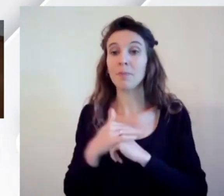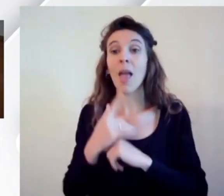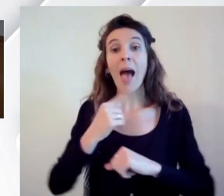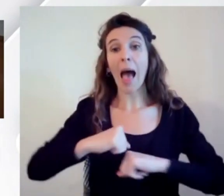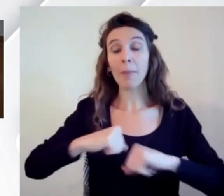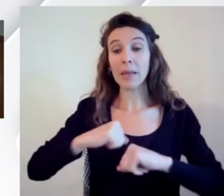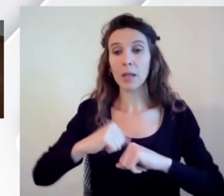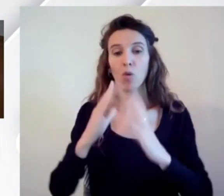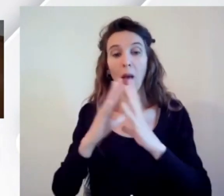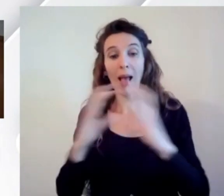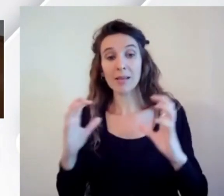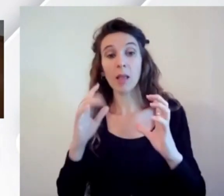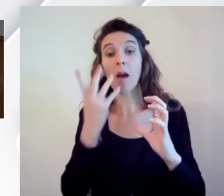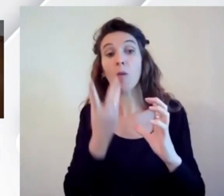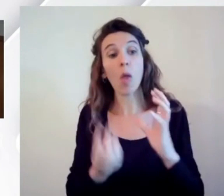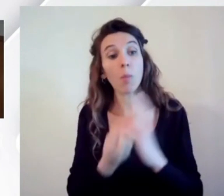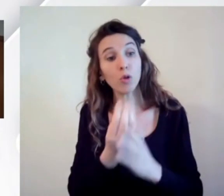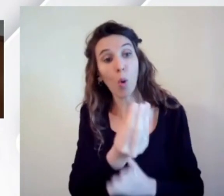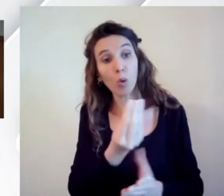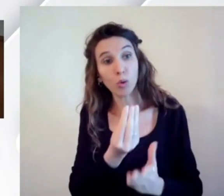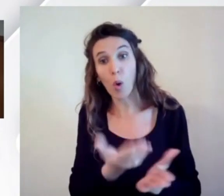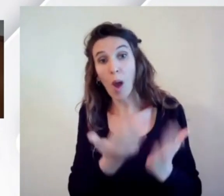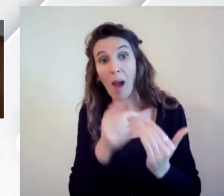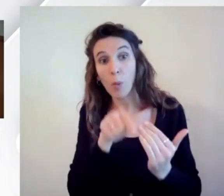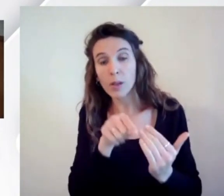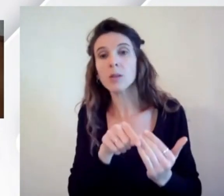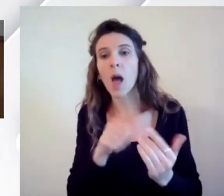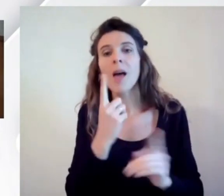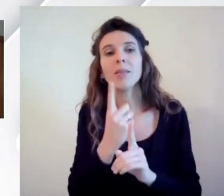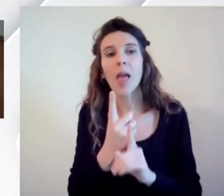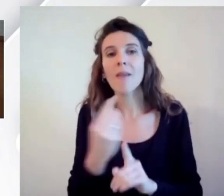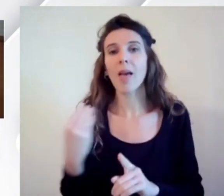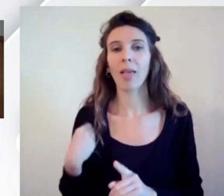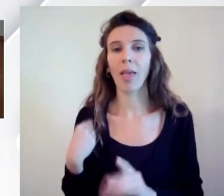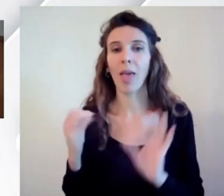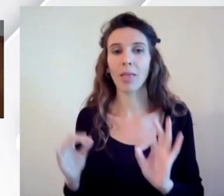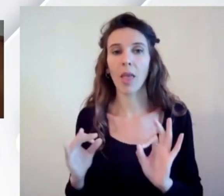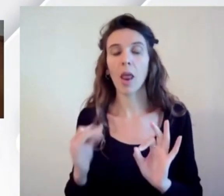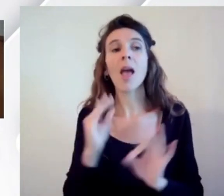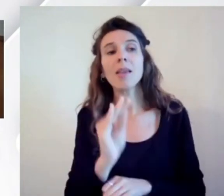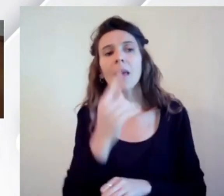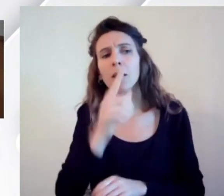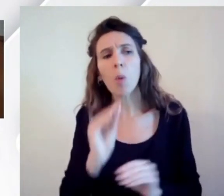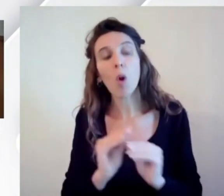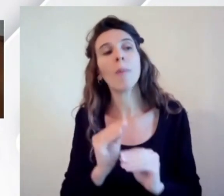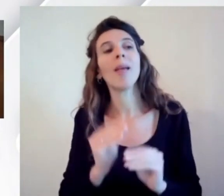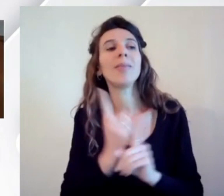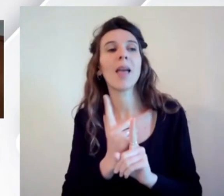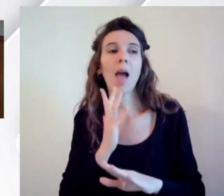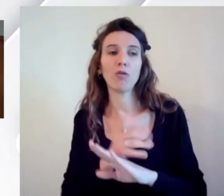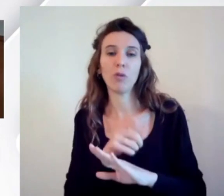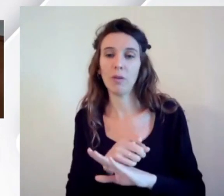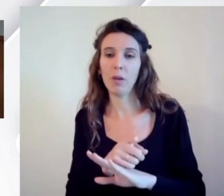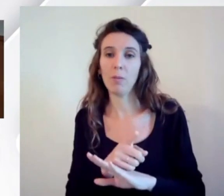'azienda acquista un prodotto deve iniziare a chiederlo se non l'ha mai fatto deve iniziare a chiederlo come accessibile servono persone